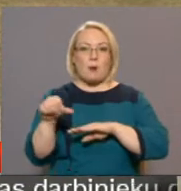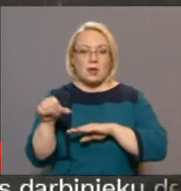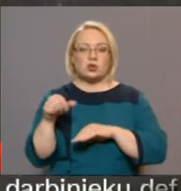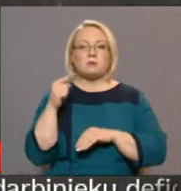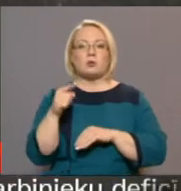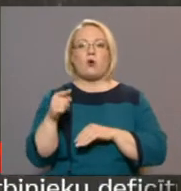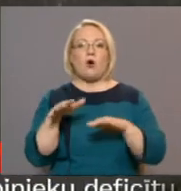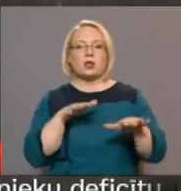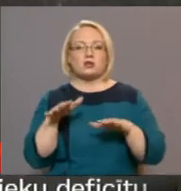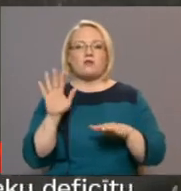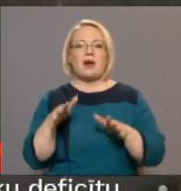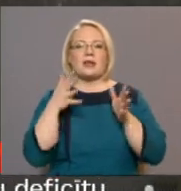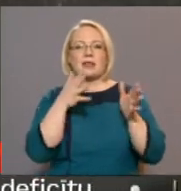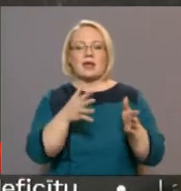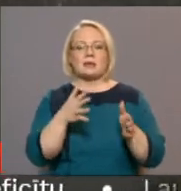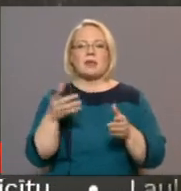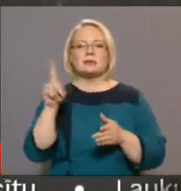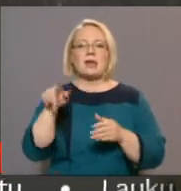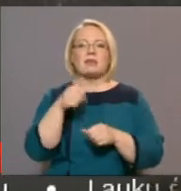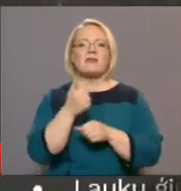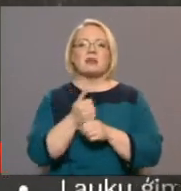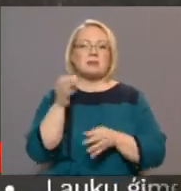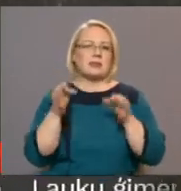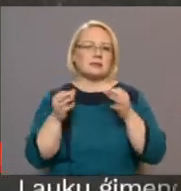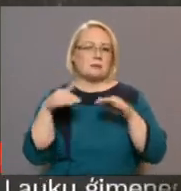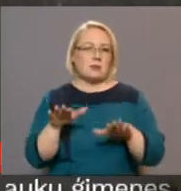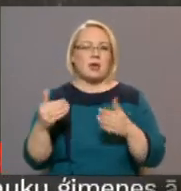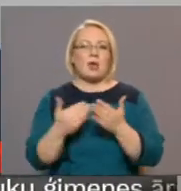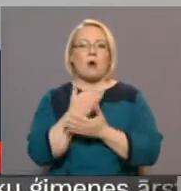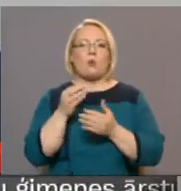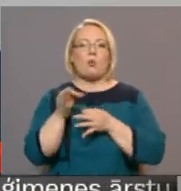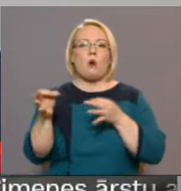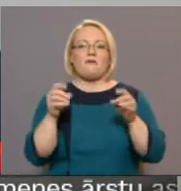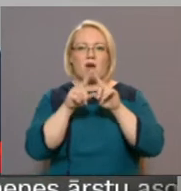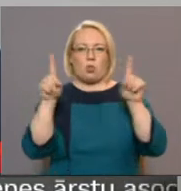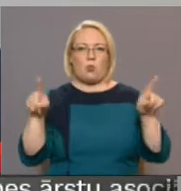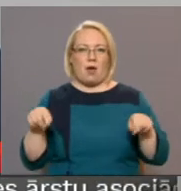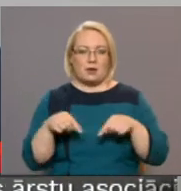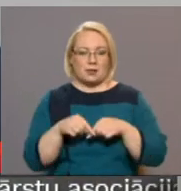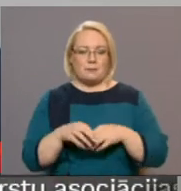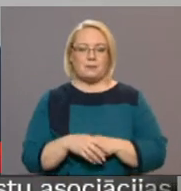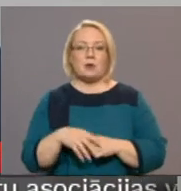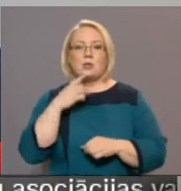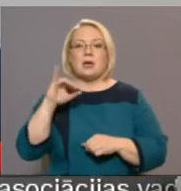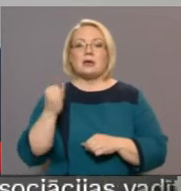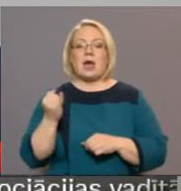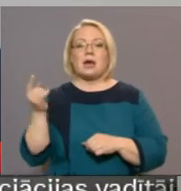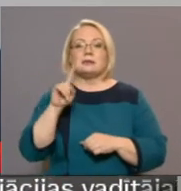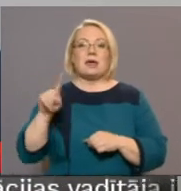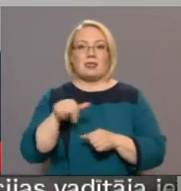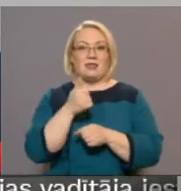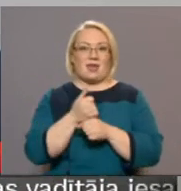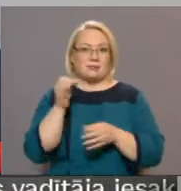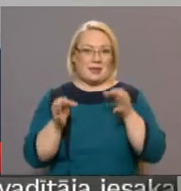organizēšanu var ietekmēt gaidāmies atversmes tiesas spriedumi par jauno novadu kārti. Jā, atversmes tiesa jau tagad, pēc